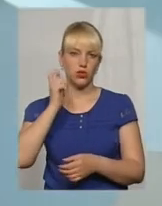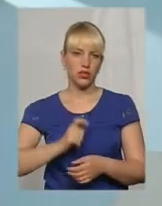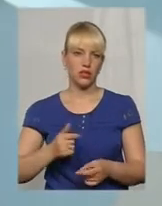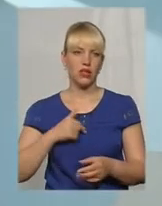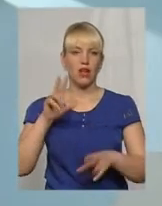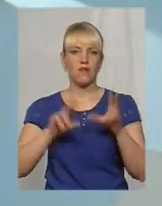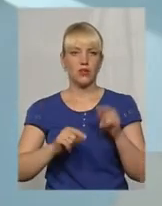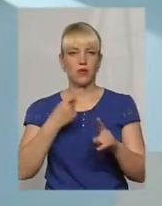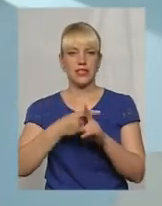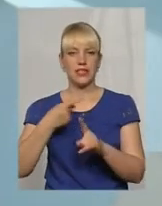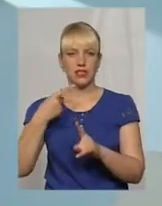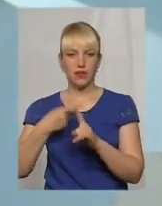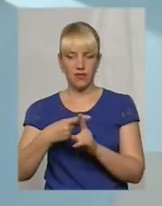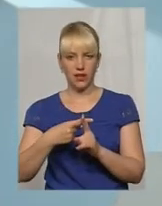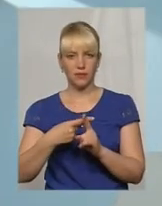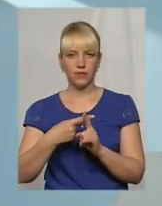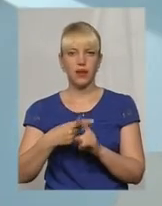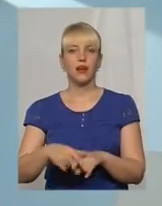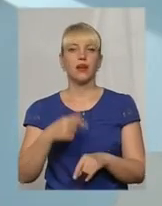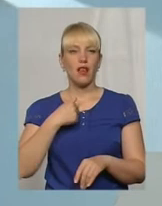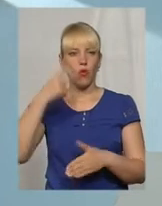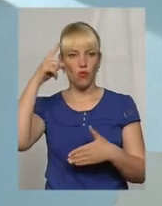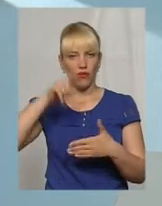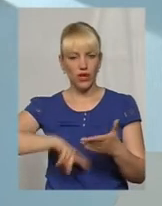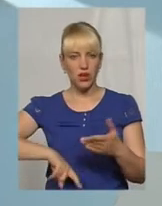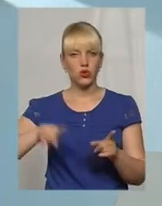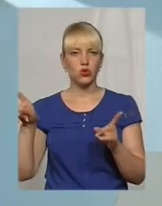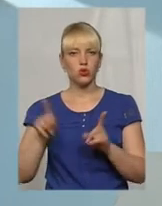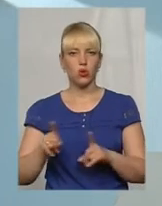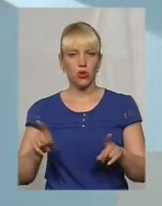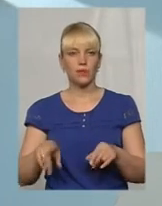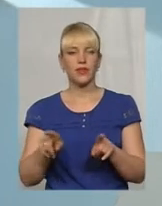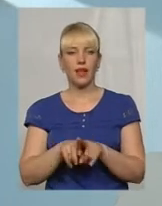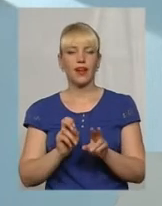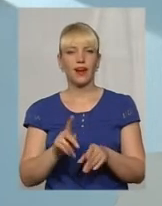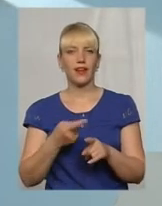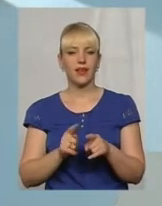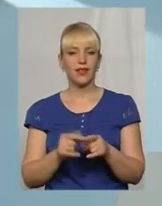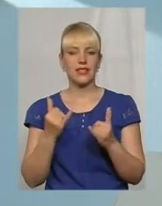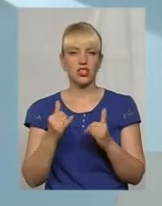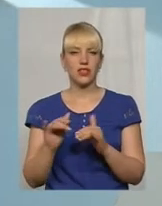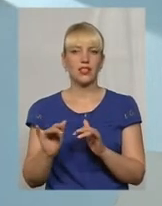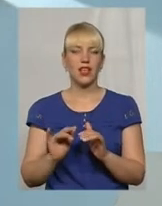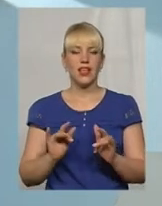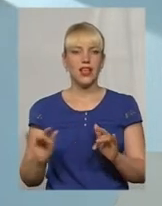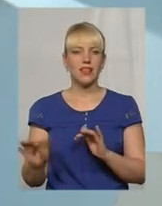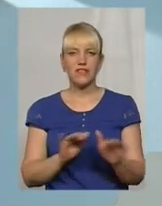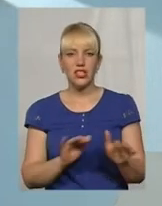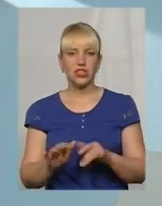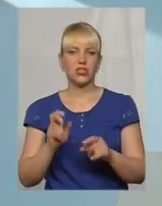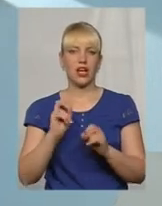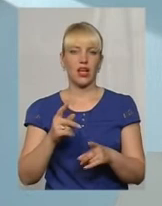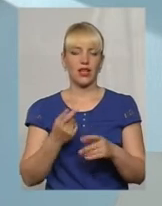вважаю, що позитивно. Я вважений, що так як це зараз рухається, такі акції